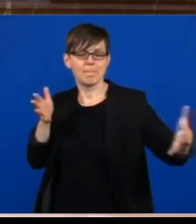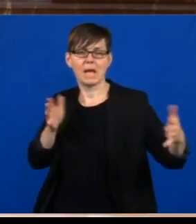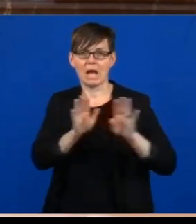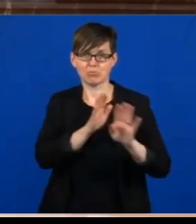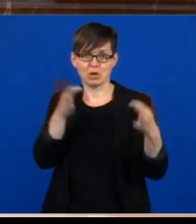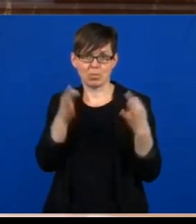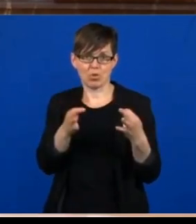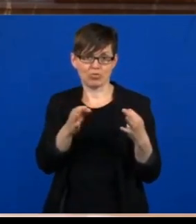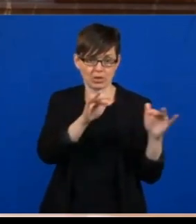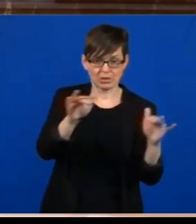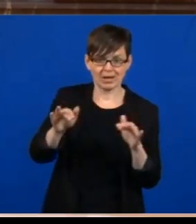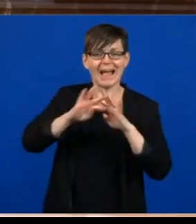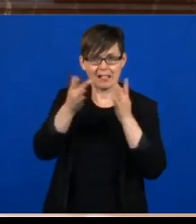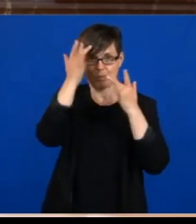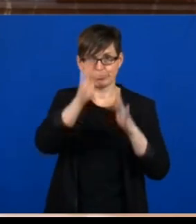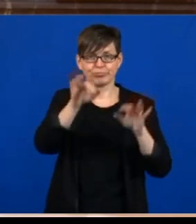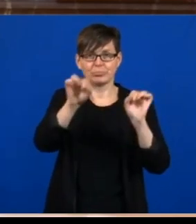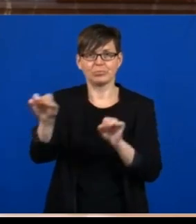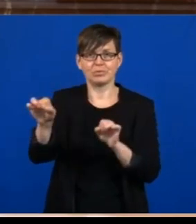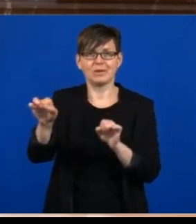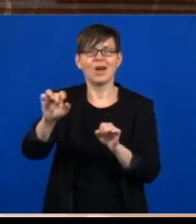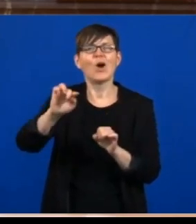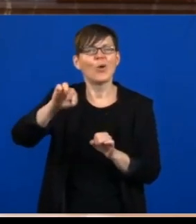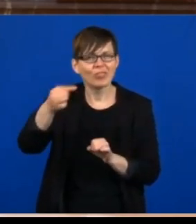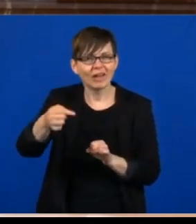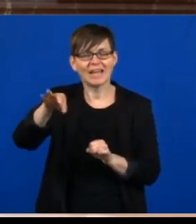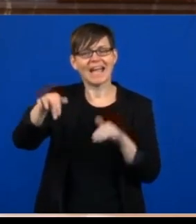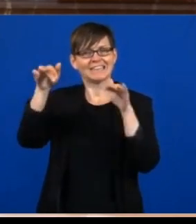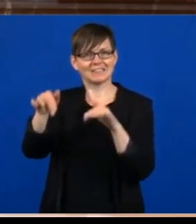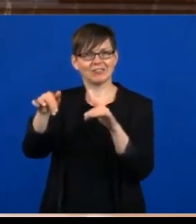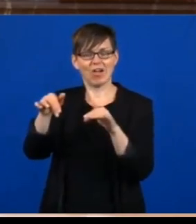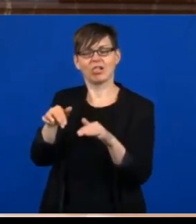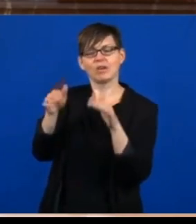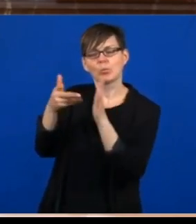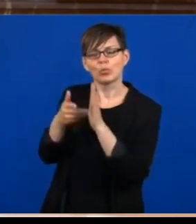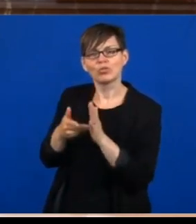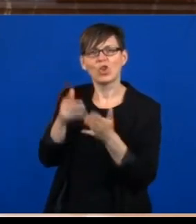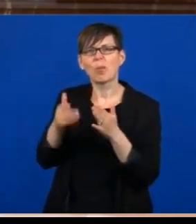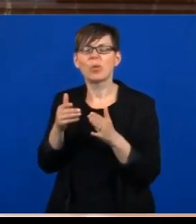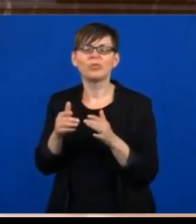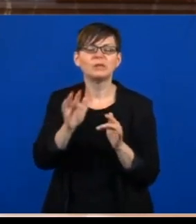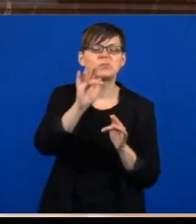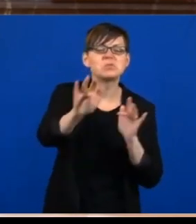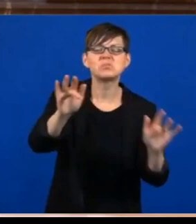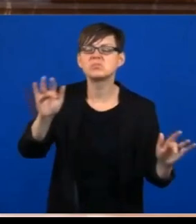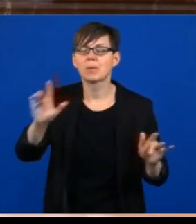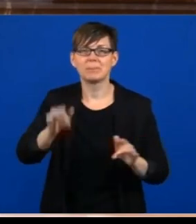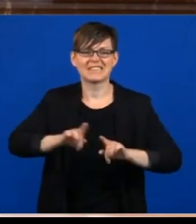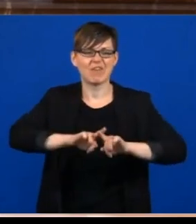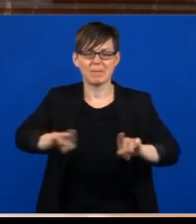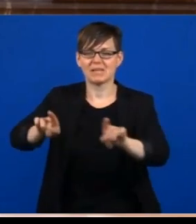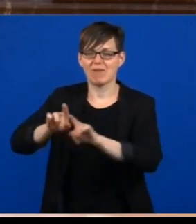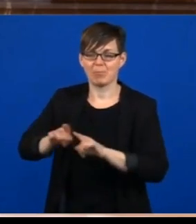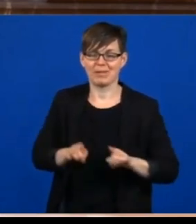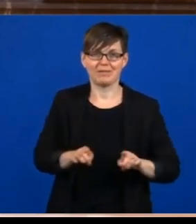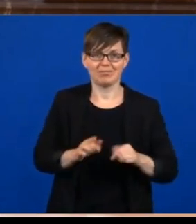dass wir das generell zulassen und dann im Einzelfall prüfen, ob wir noch einzelne Dinge untersagen. Jetzt ist die Systematik